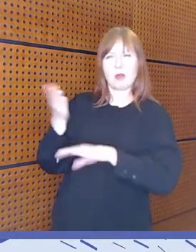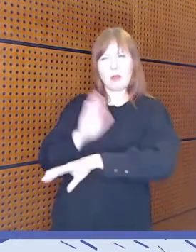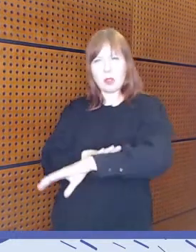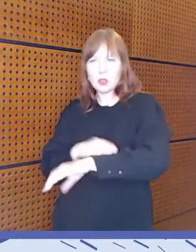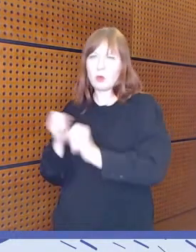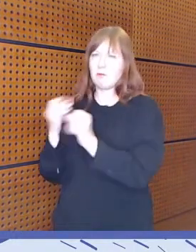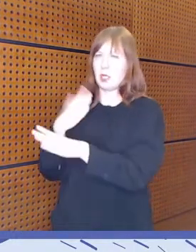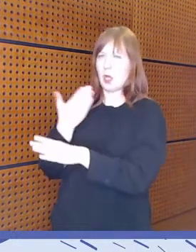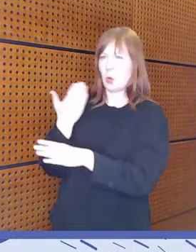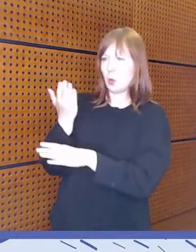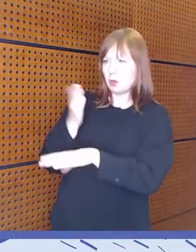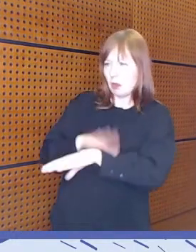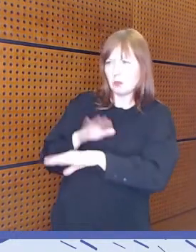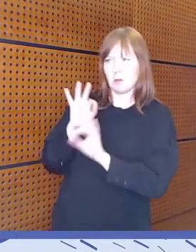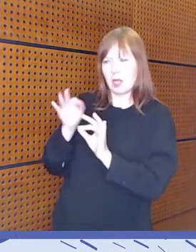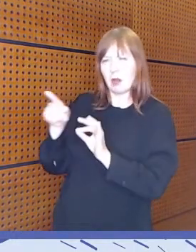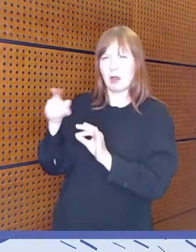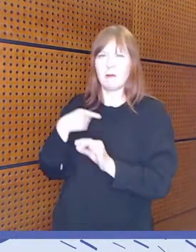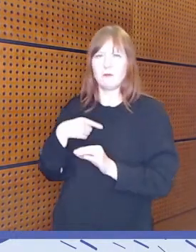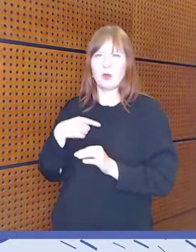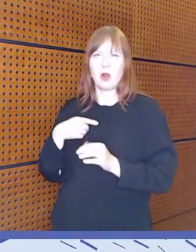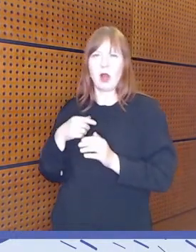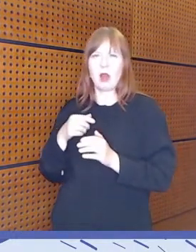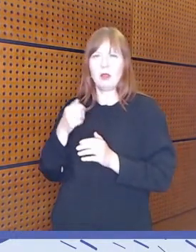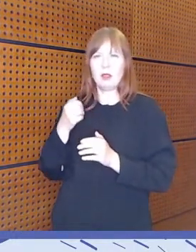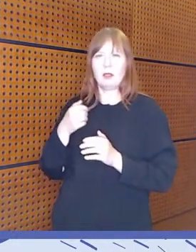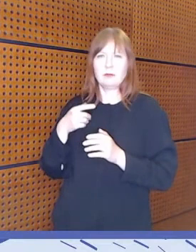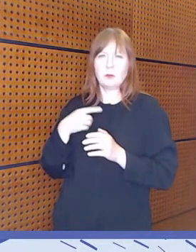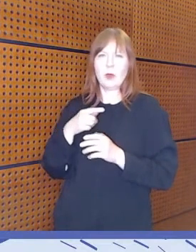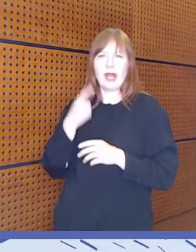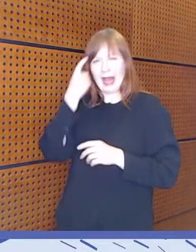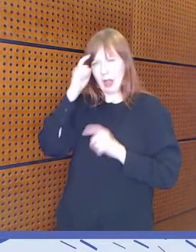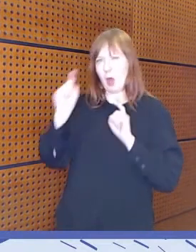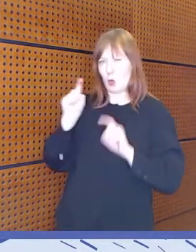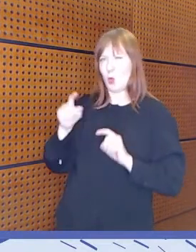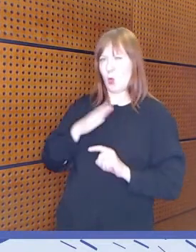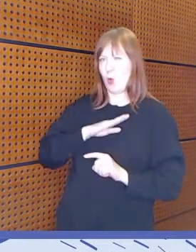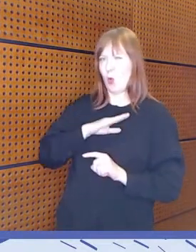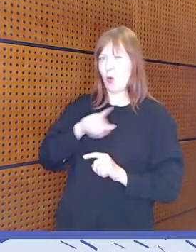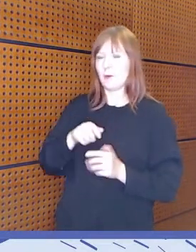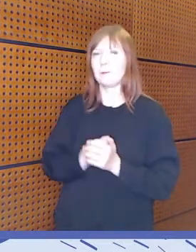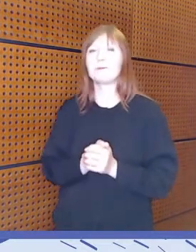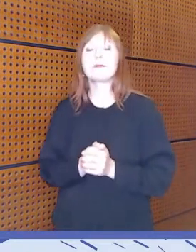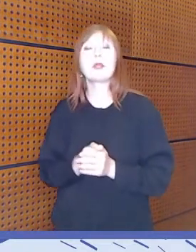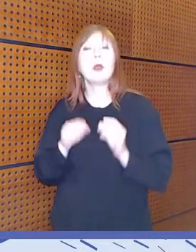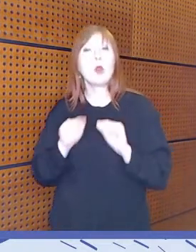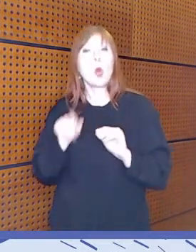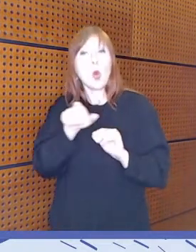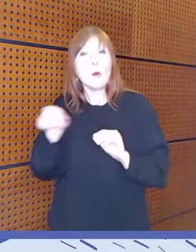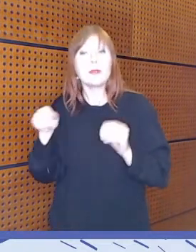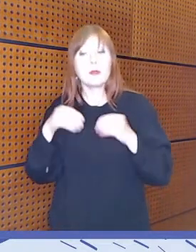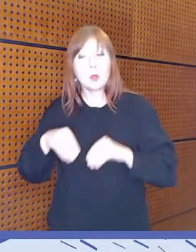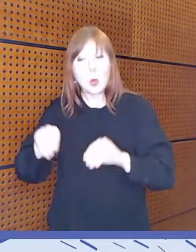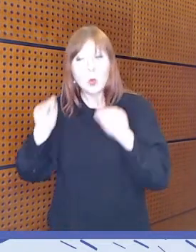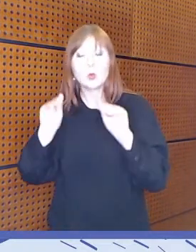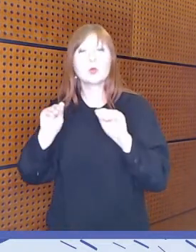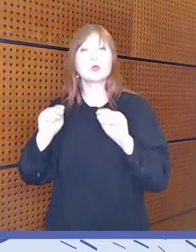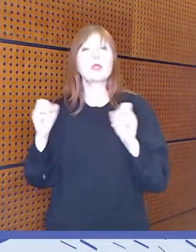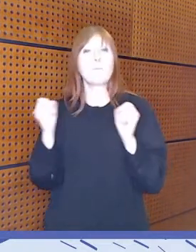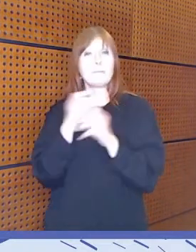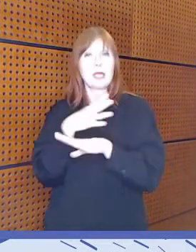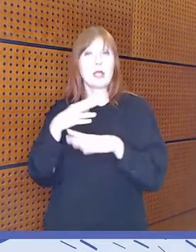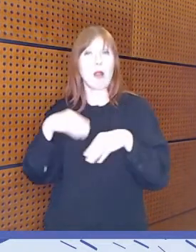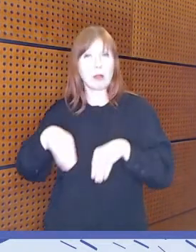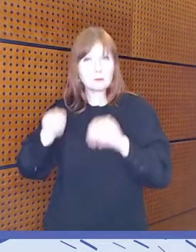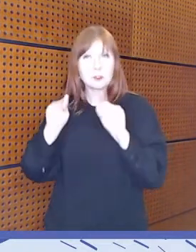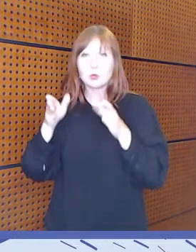Konkreettisesti tuotiin opettajankoulutuksen osalta erityisesti esille, että se opettajankoulutuksessa mediakasvatuksen rooli ei ole tarpeeksi